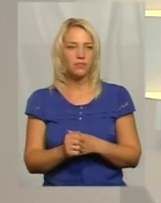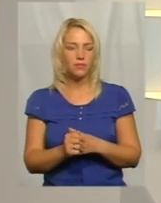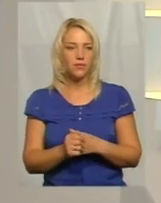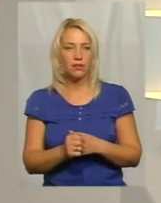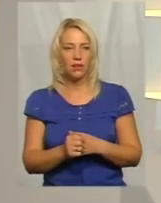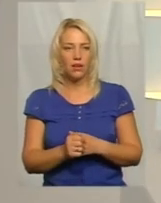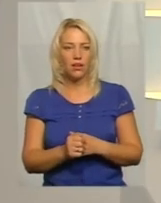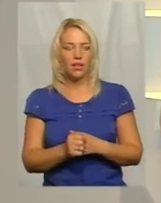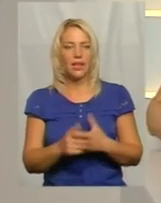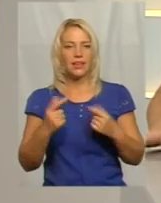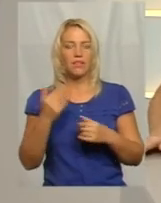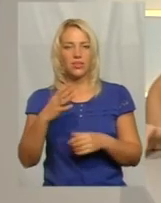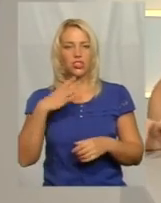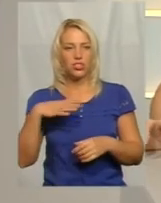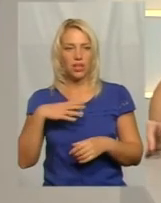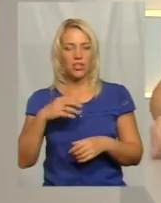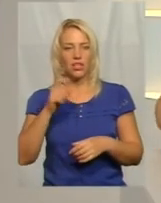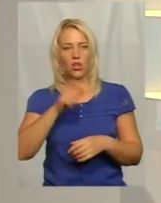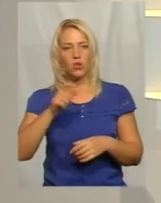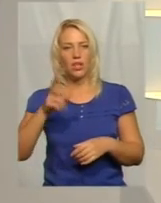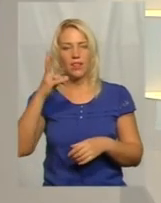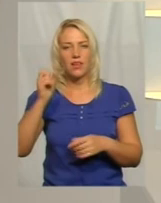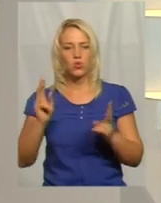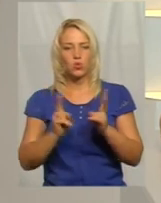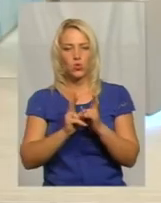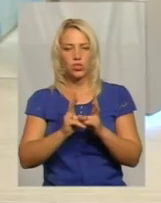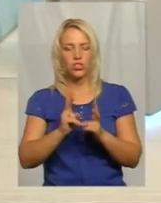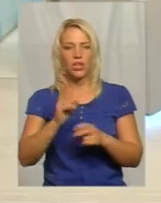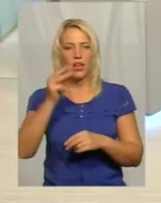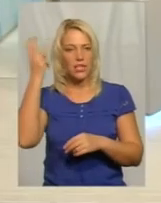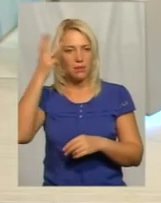Андрею, скажіть, де ви чекаєте завтра на зустріч з Хмельничаном? І в котрій?